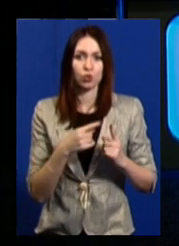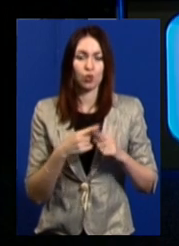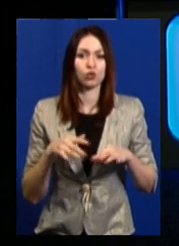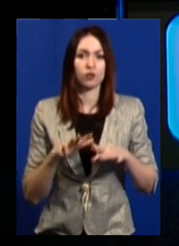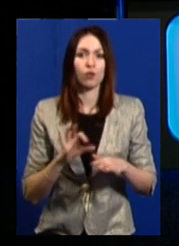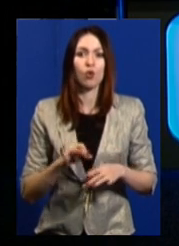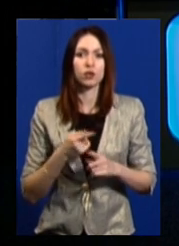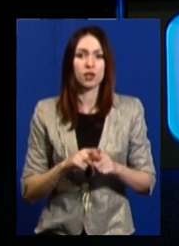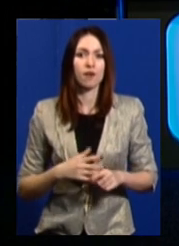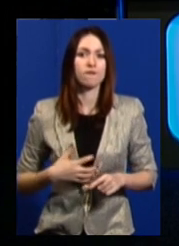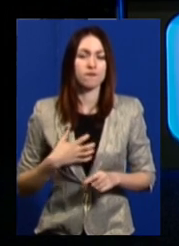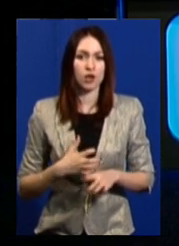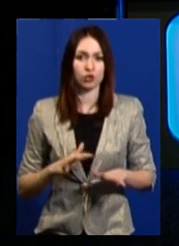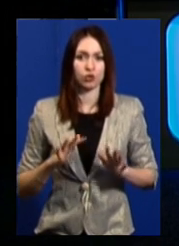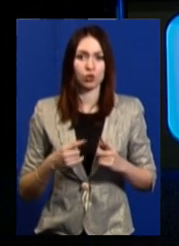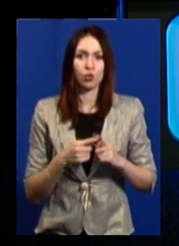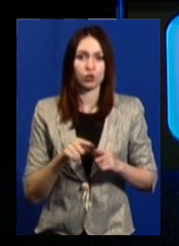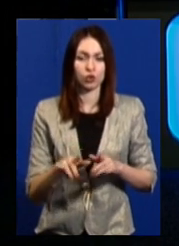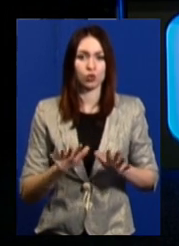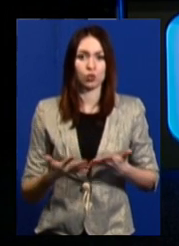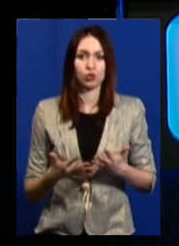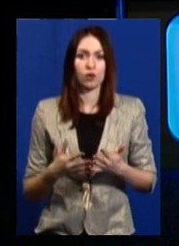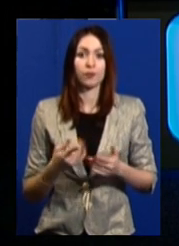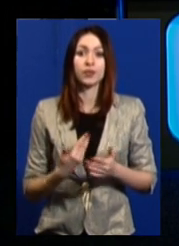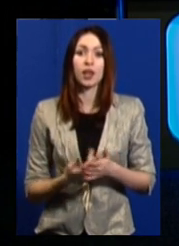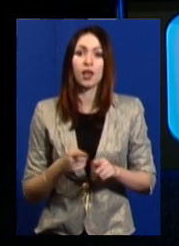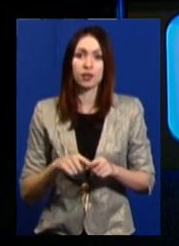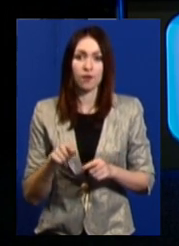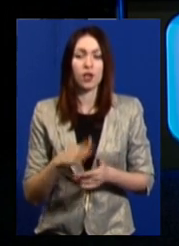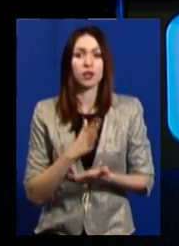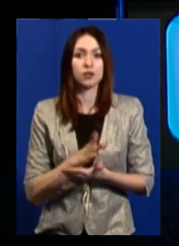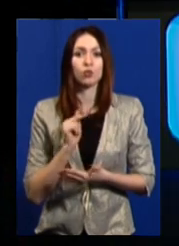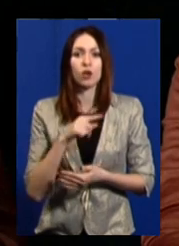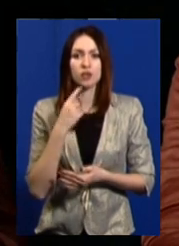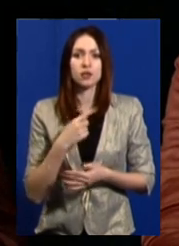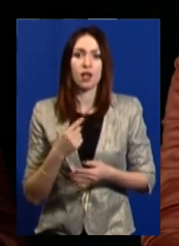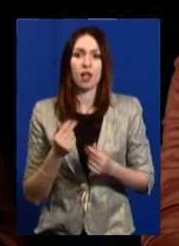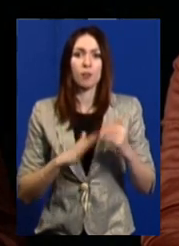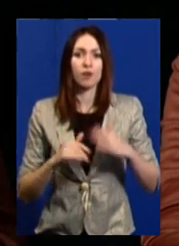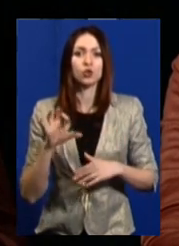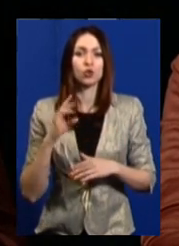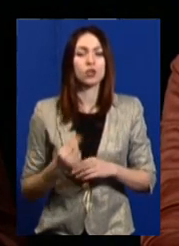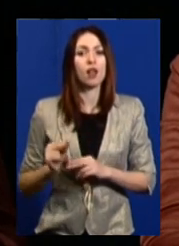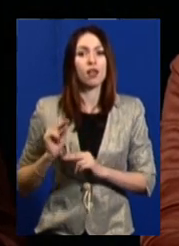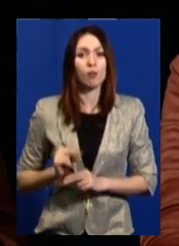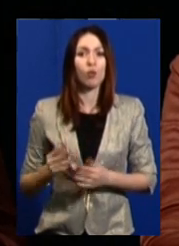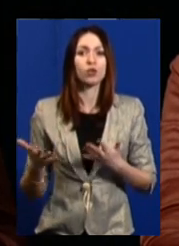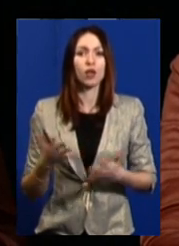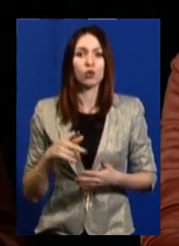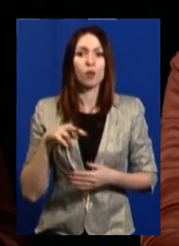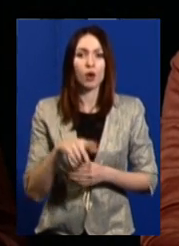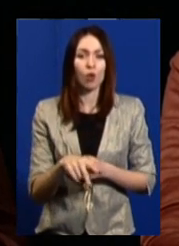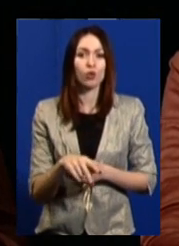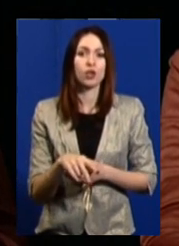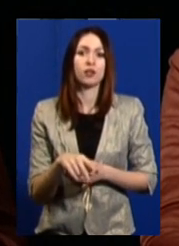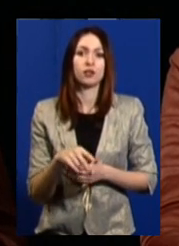подібних випадків? Саме для цього існують, як сказала, фахівці соціальної роботи, які проходять, що